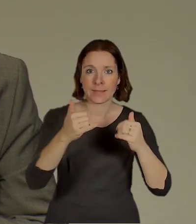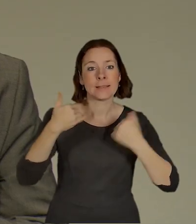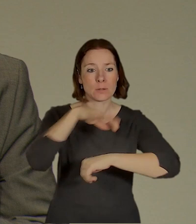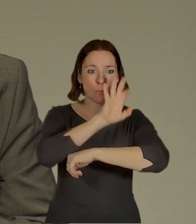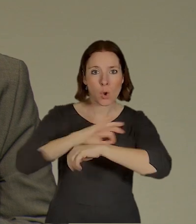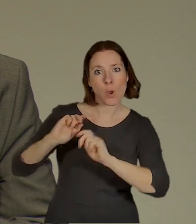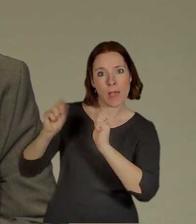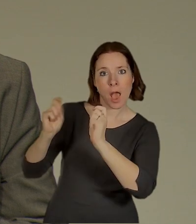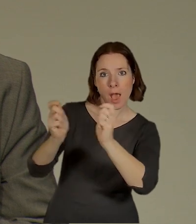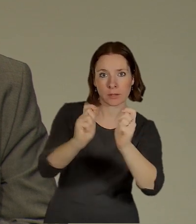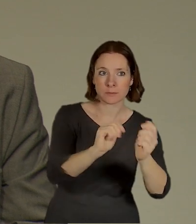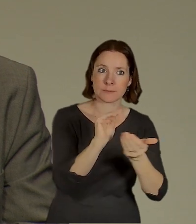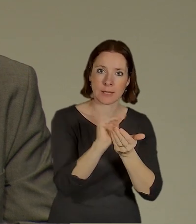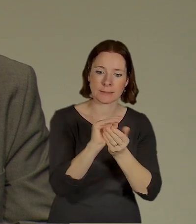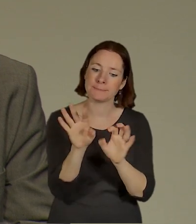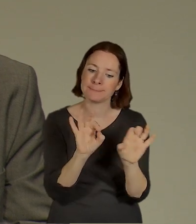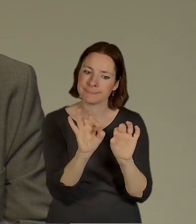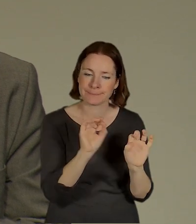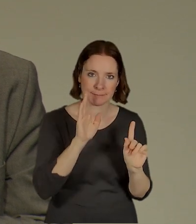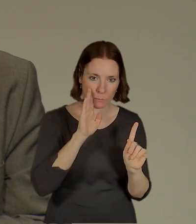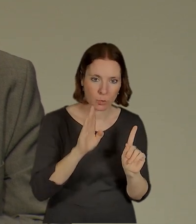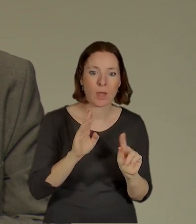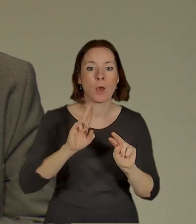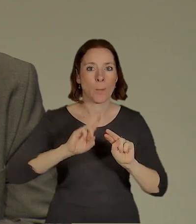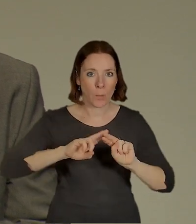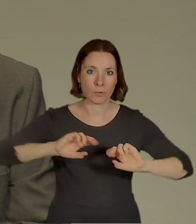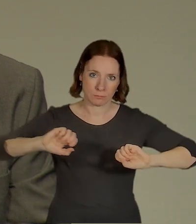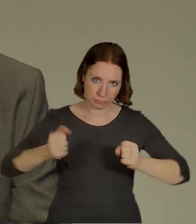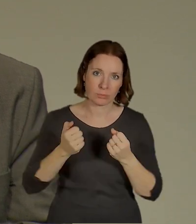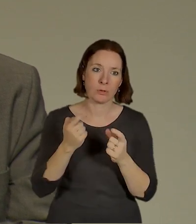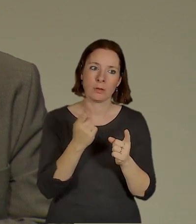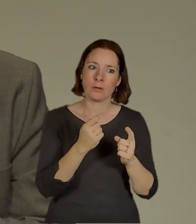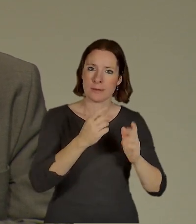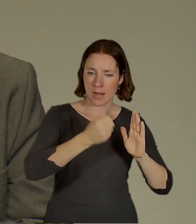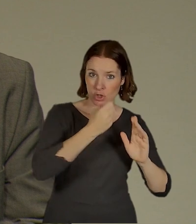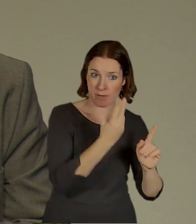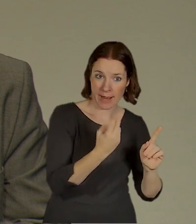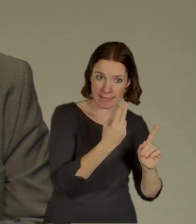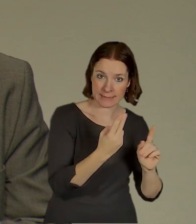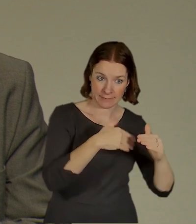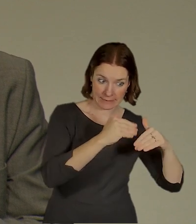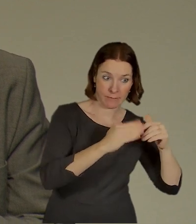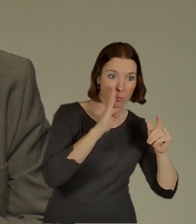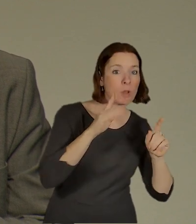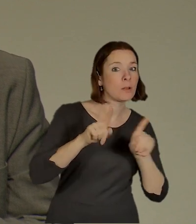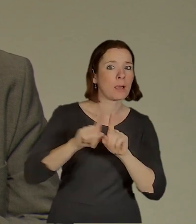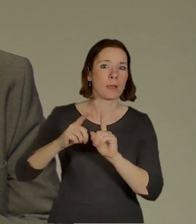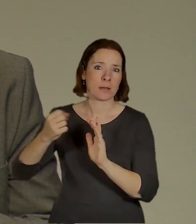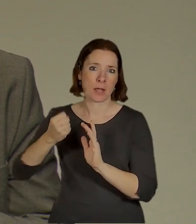fáze a bude se to stavit vlastně v rámci té etapy nádraží Veleslavín včetně, nádraží Ruzině.